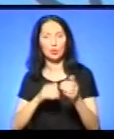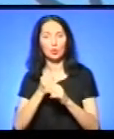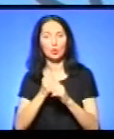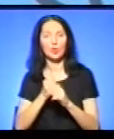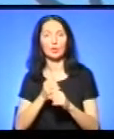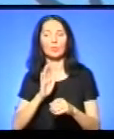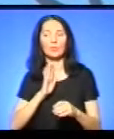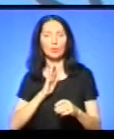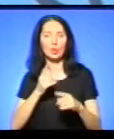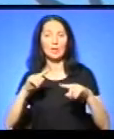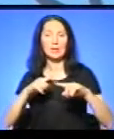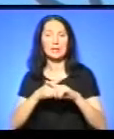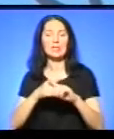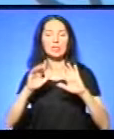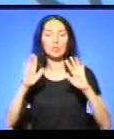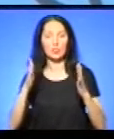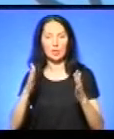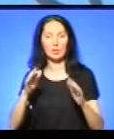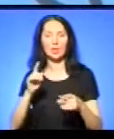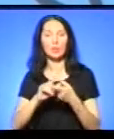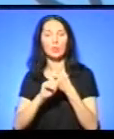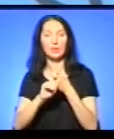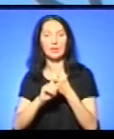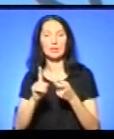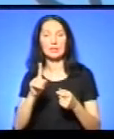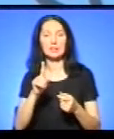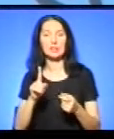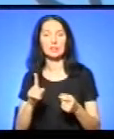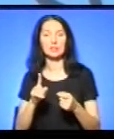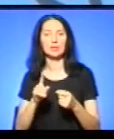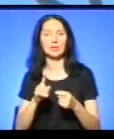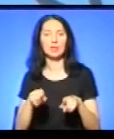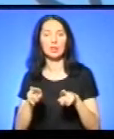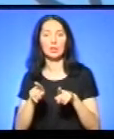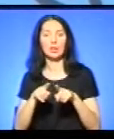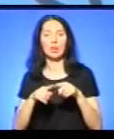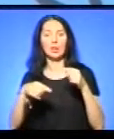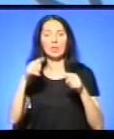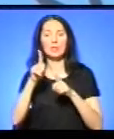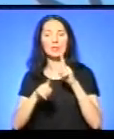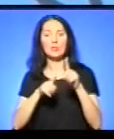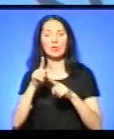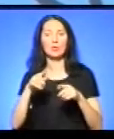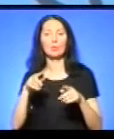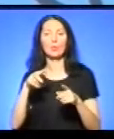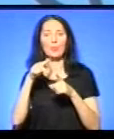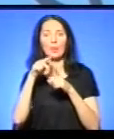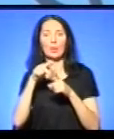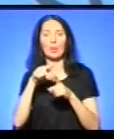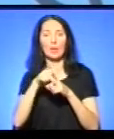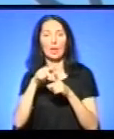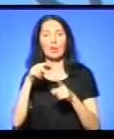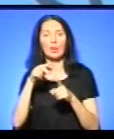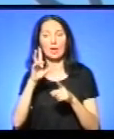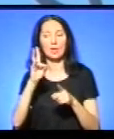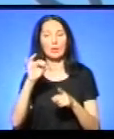технічні моменти, пов'язані з перекіткою так званої напруги цього кабелю на основний, тому що повідомили, що